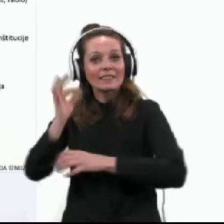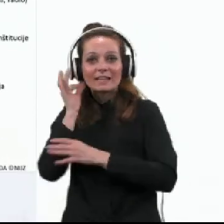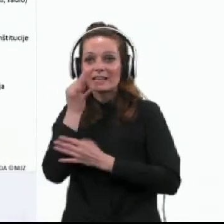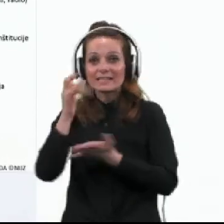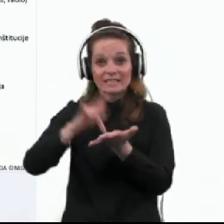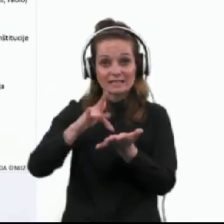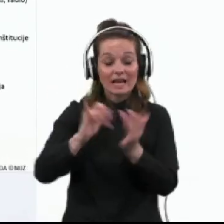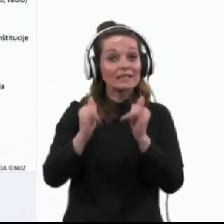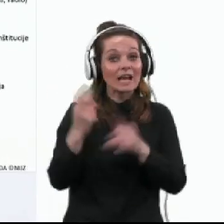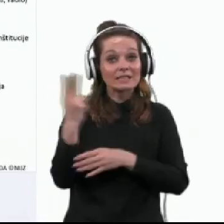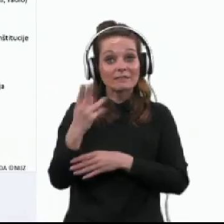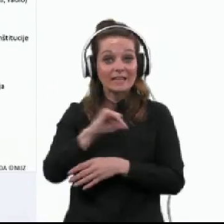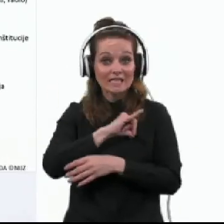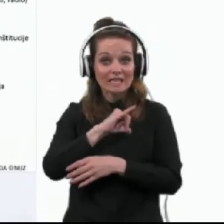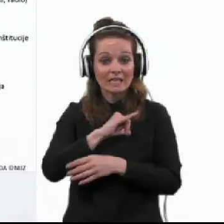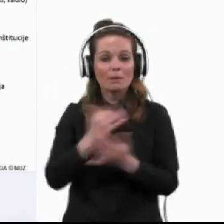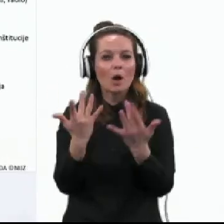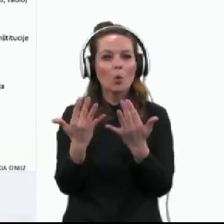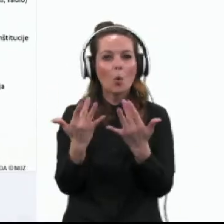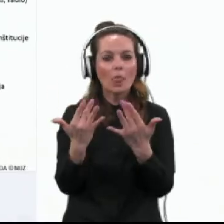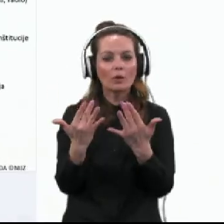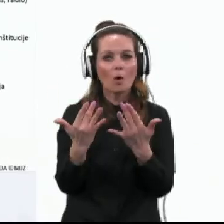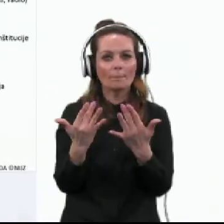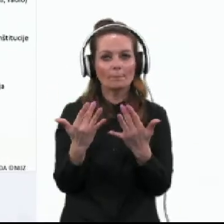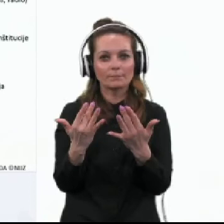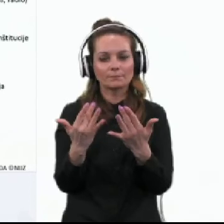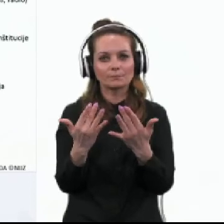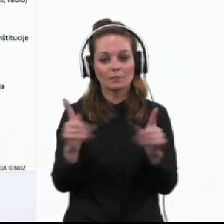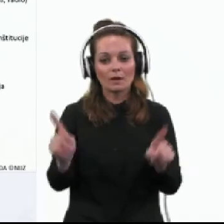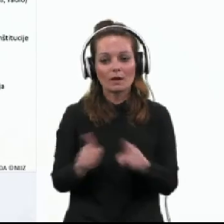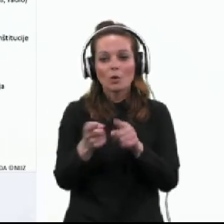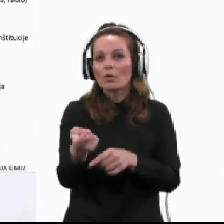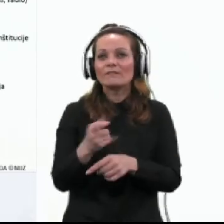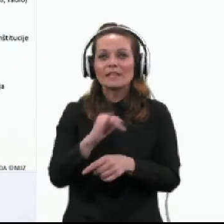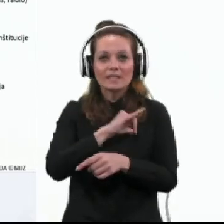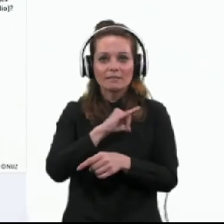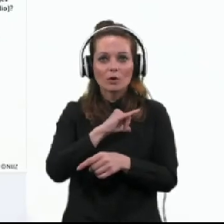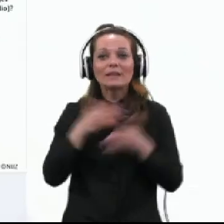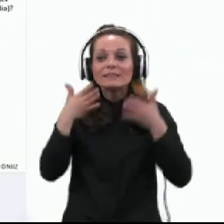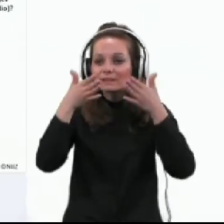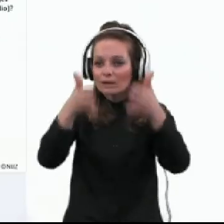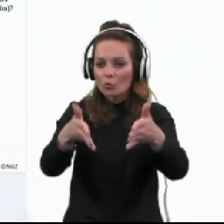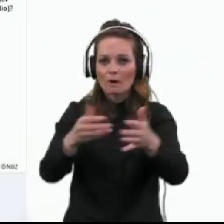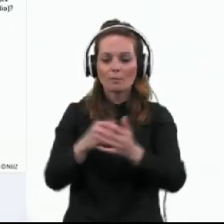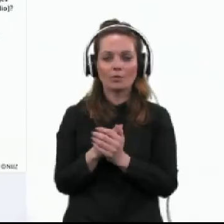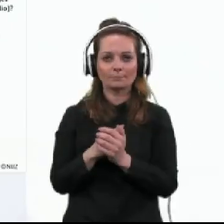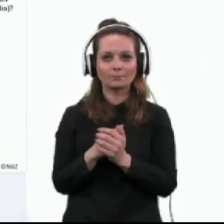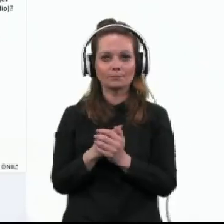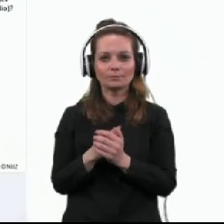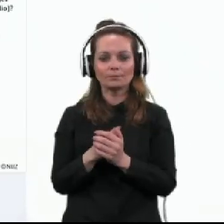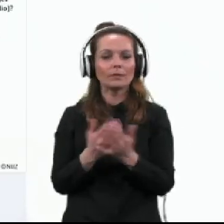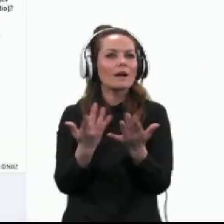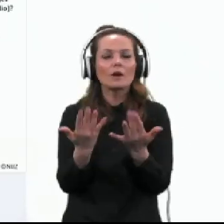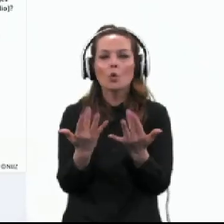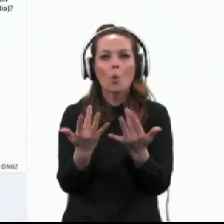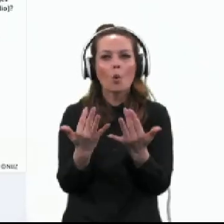Seveda nas zanima, koliko kot verom informacij zaupamo, ker naslednjo, torej v